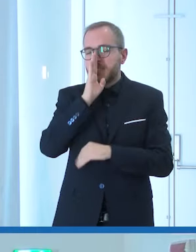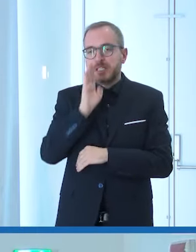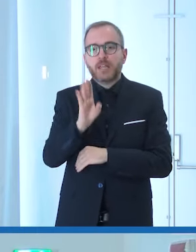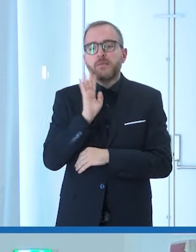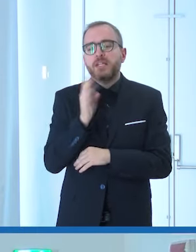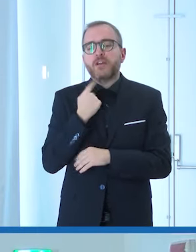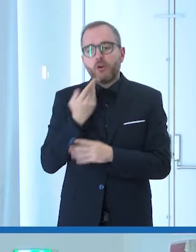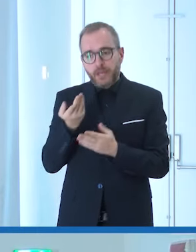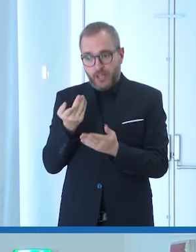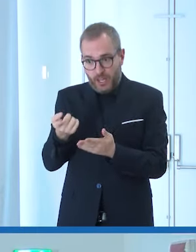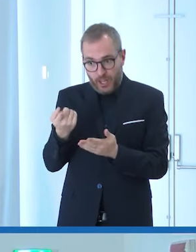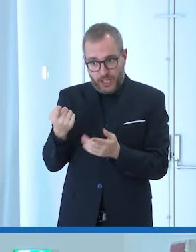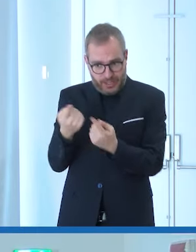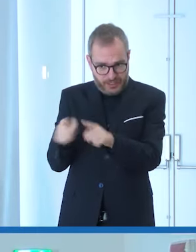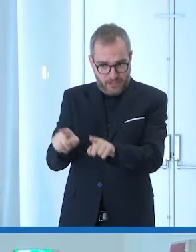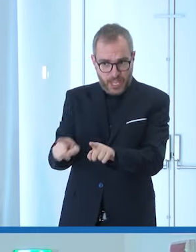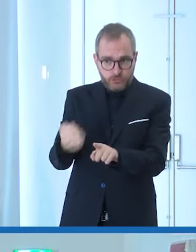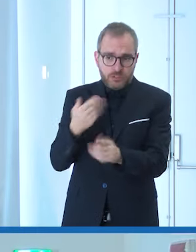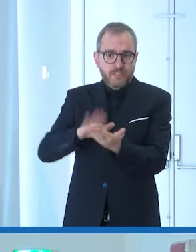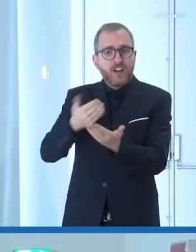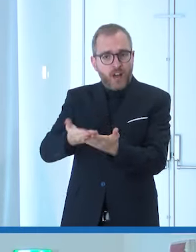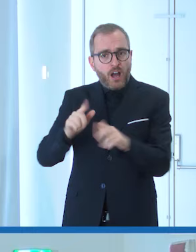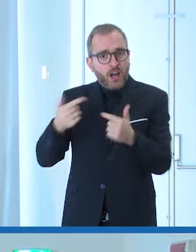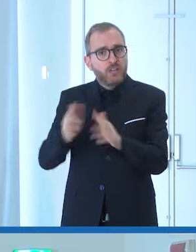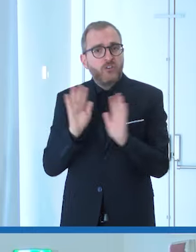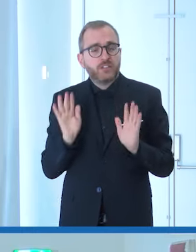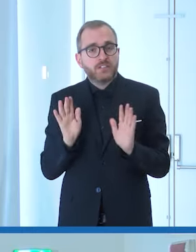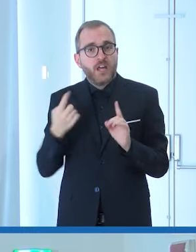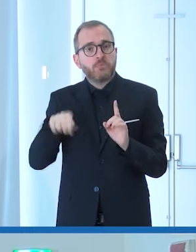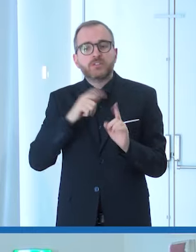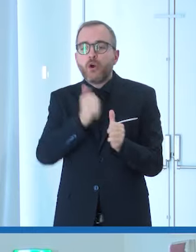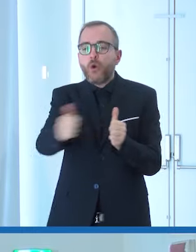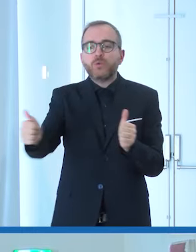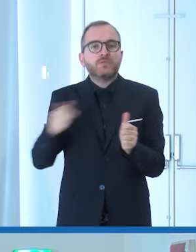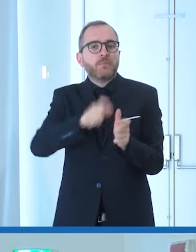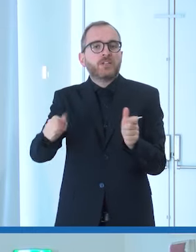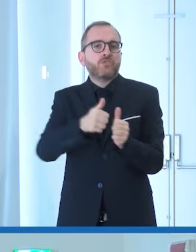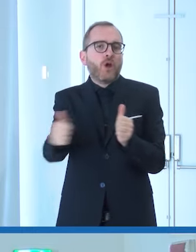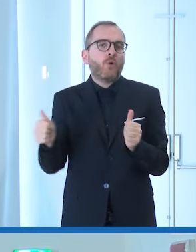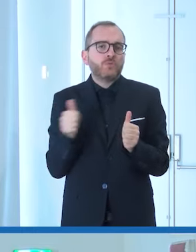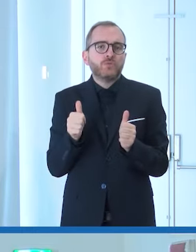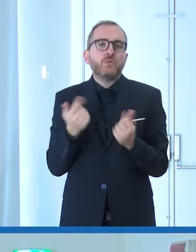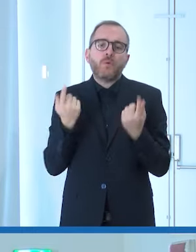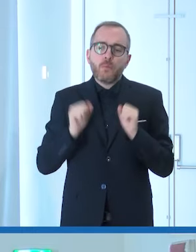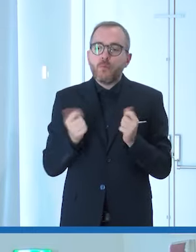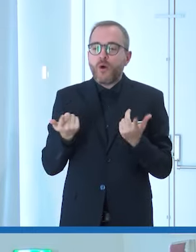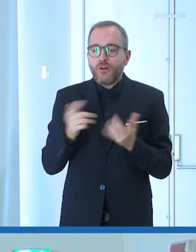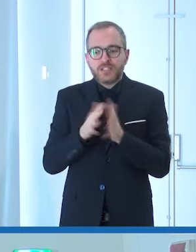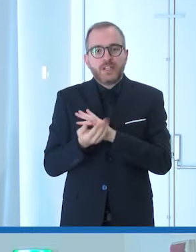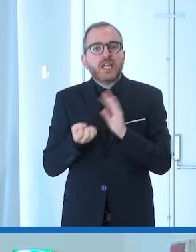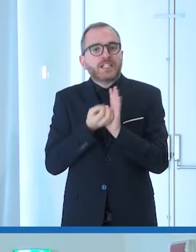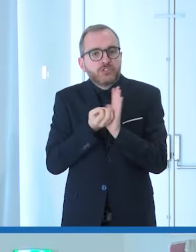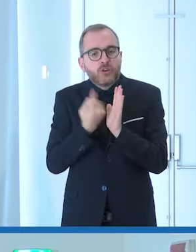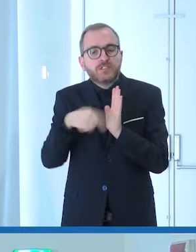diversità e al riconoscimento dell'abilità di ogni persona perché in questa maniera ogni persona possa essere risorsa per la